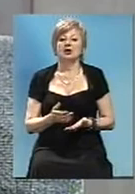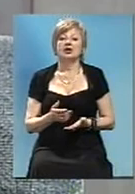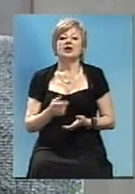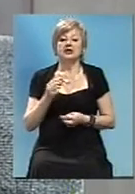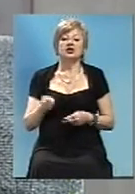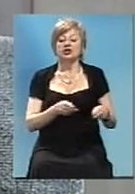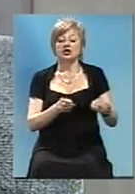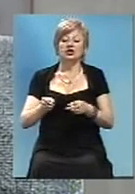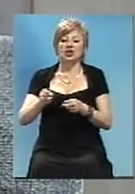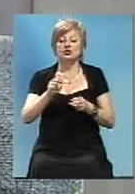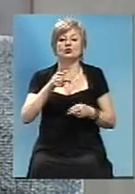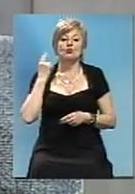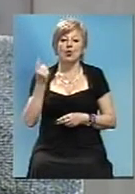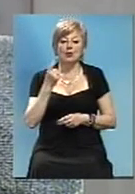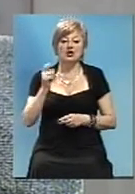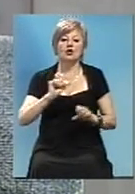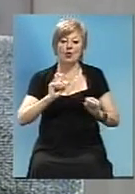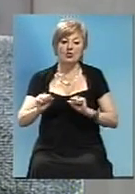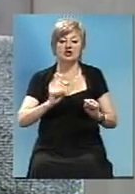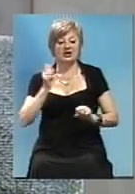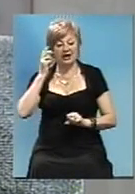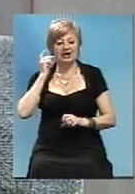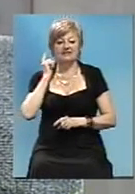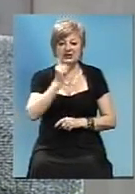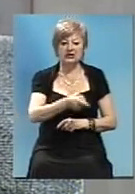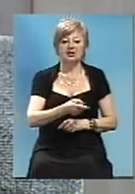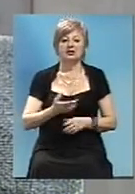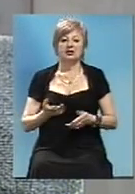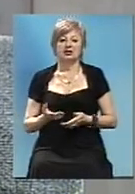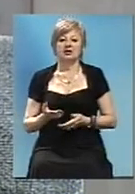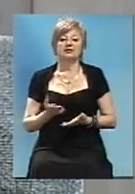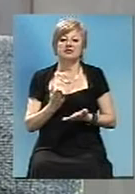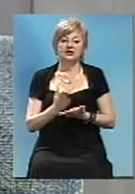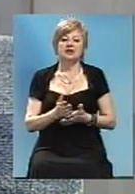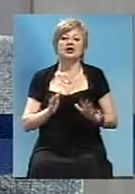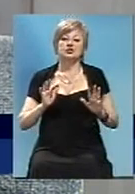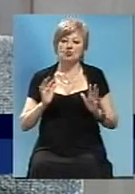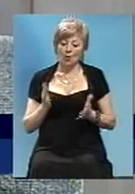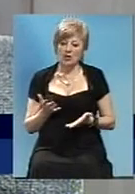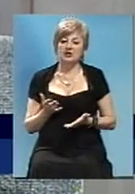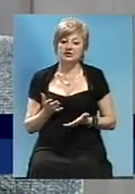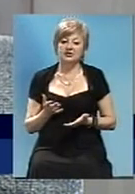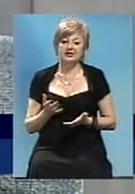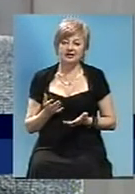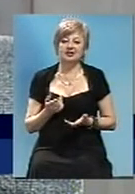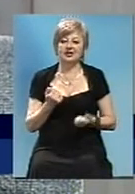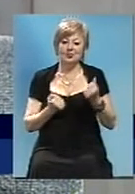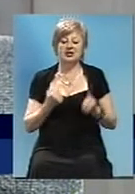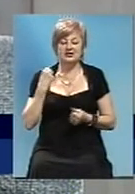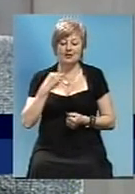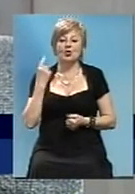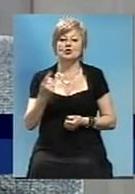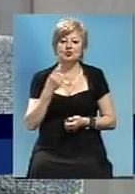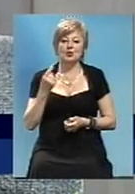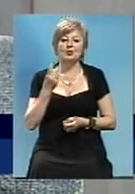по областям, постійно командировки в Київ, є моменти сравнення. І в Запорожькій області